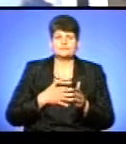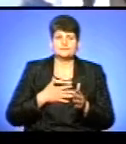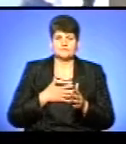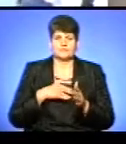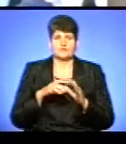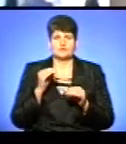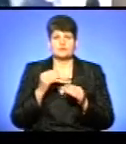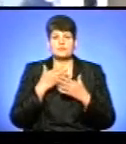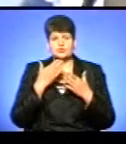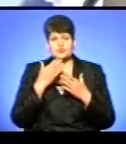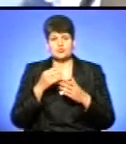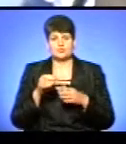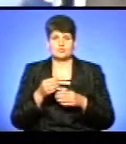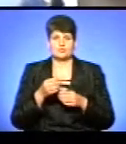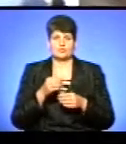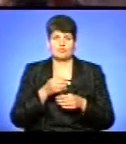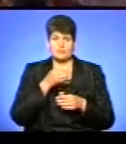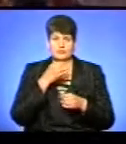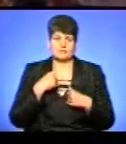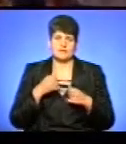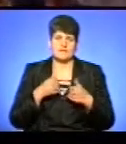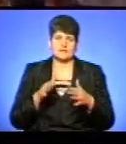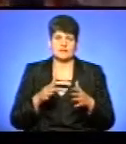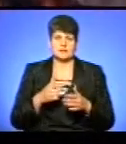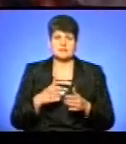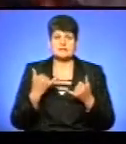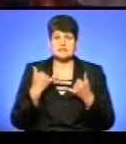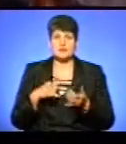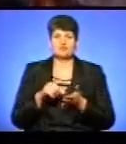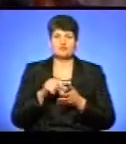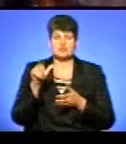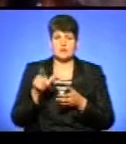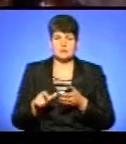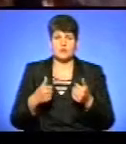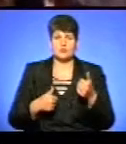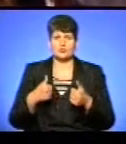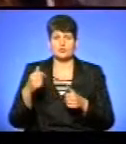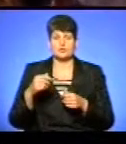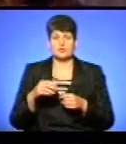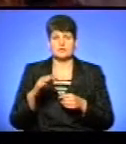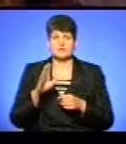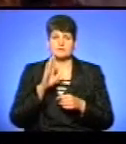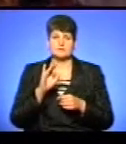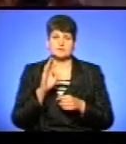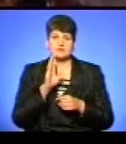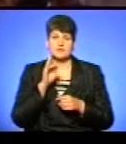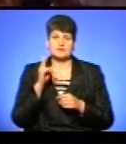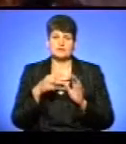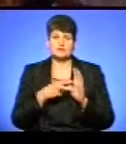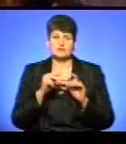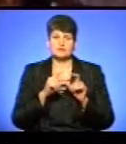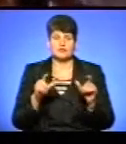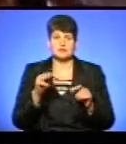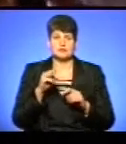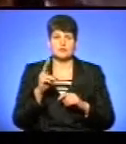читачу сподобалося, я змогла відкритися в ньому. Зараз учасниця конкурсу, учениця 27 школи Тетяна